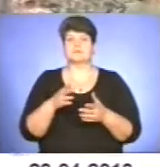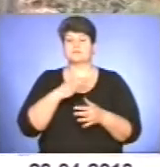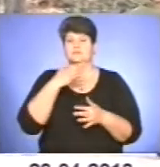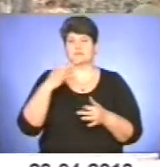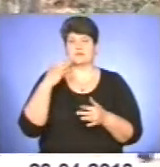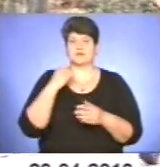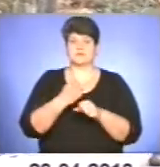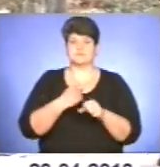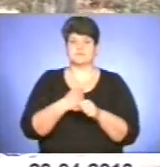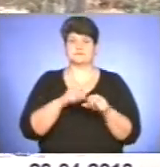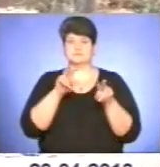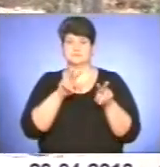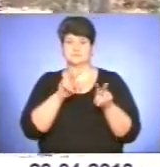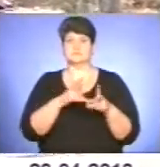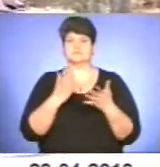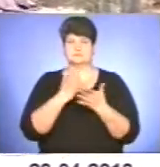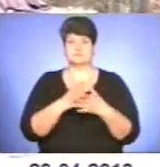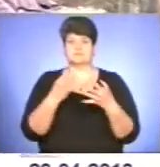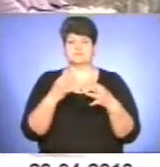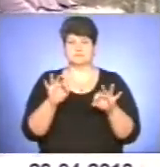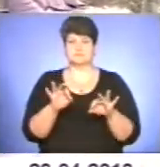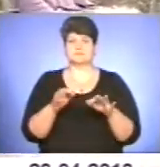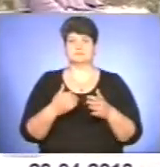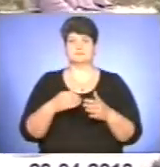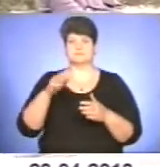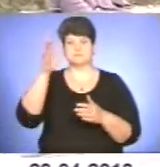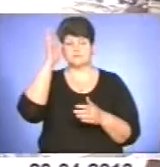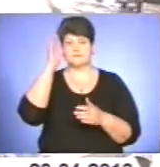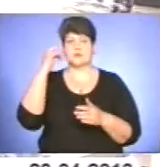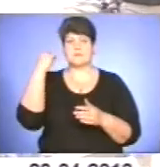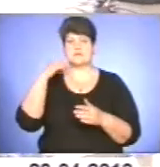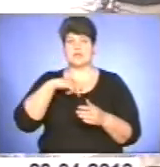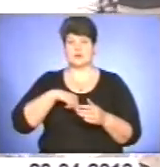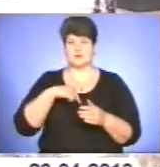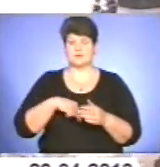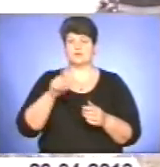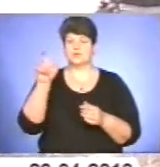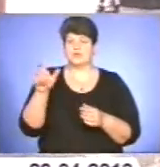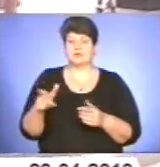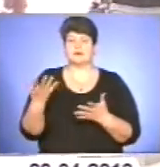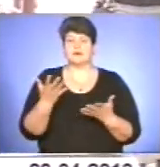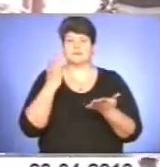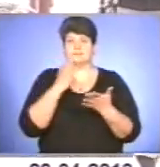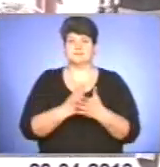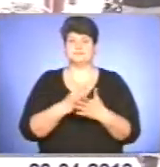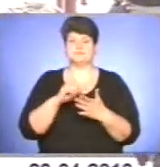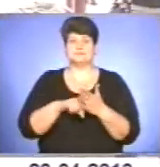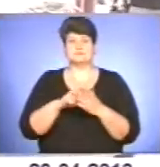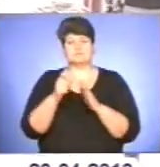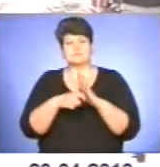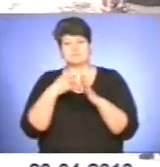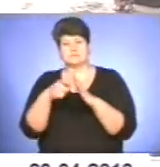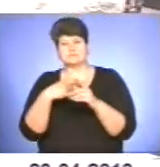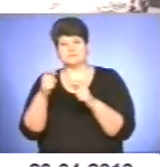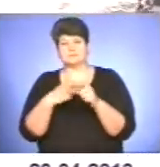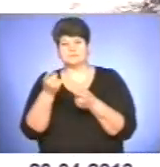спостереження, які стали доступні завдяки науці і психології. Психолог – це людина, яка володіє такими рисами, як допитливість, схильність